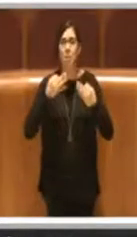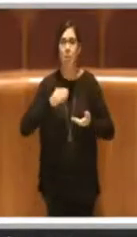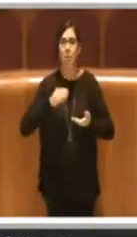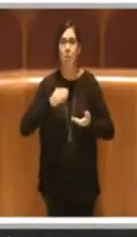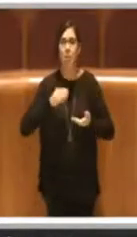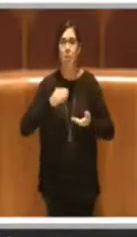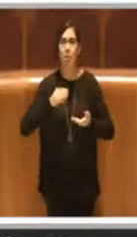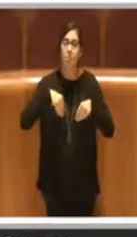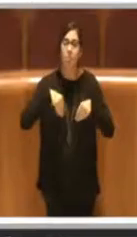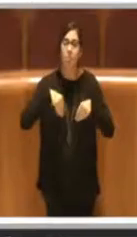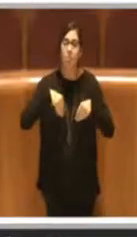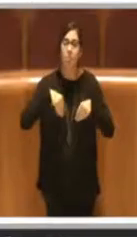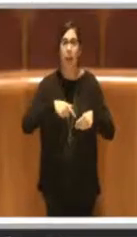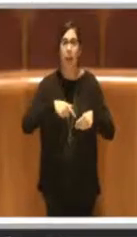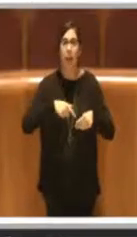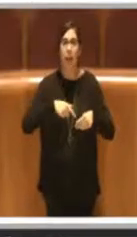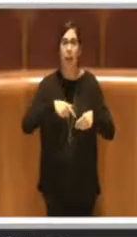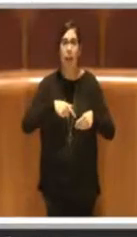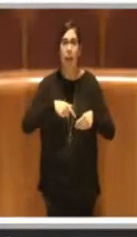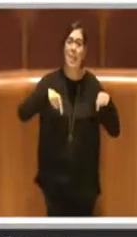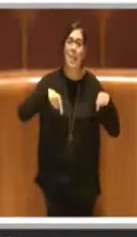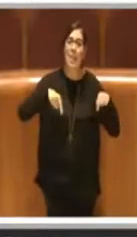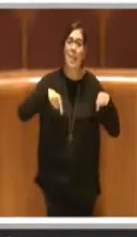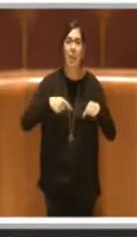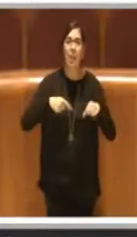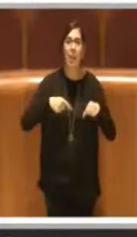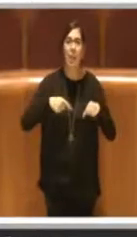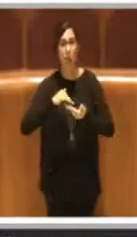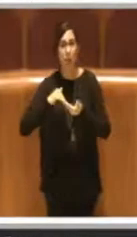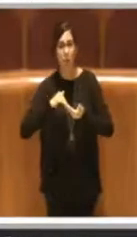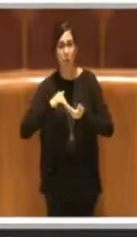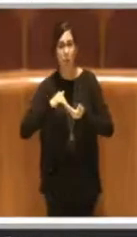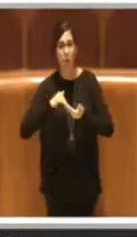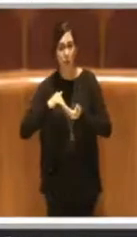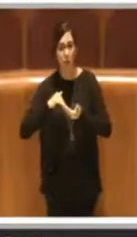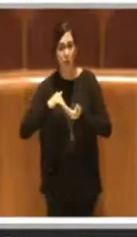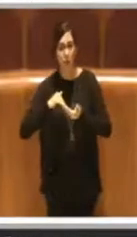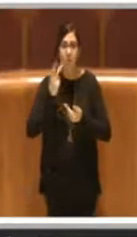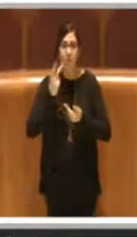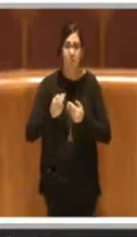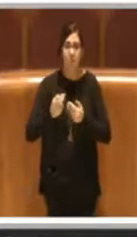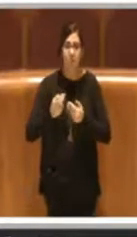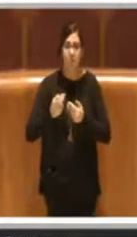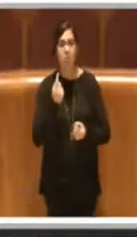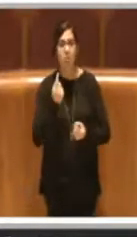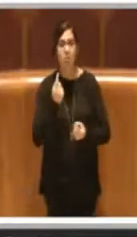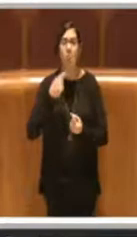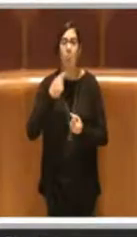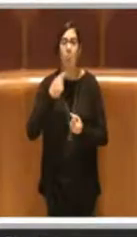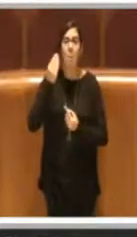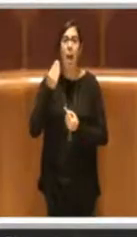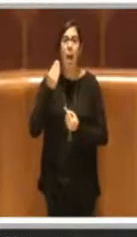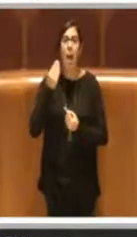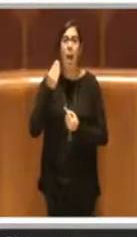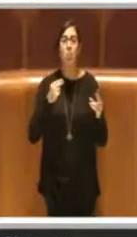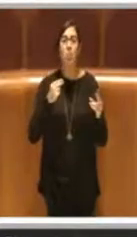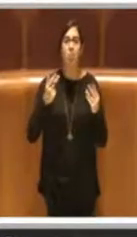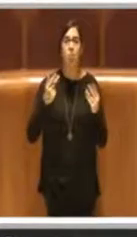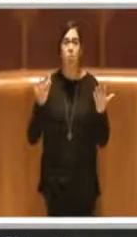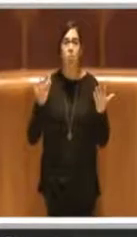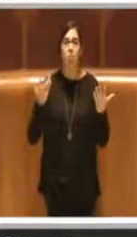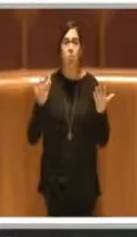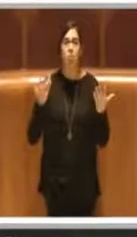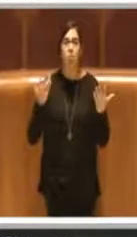associazioni. Alcune osservazioni relative a difficoltà dal punto di